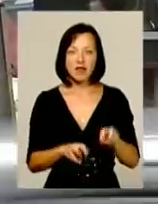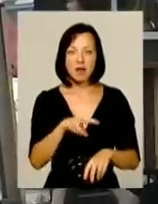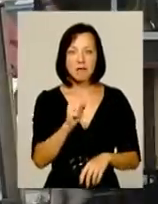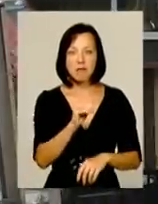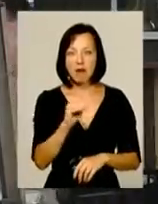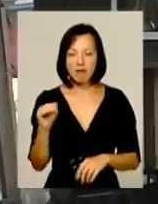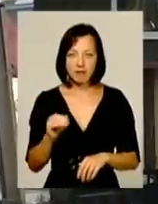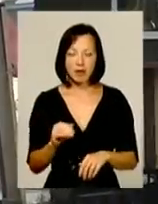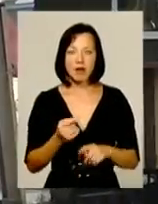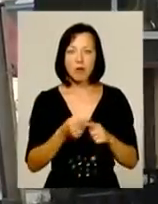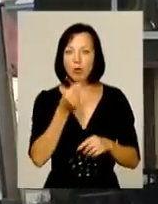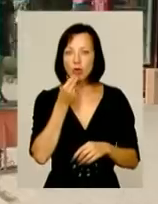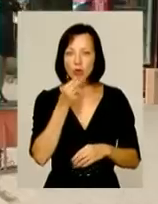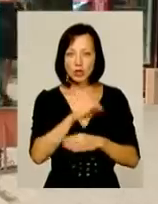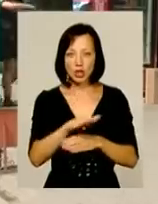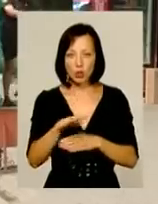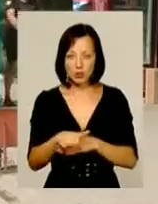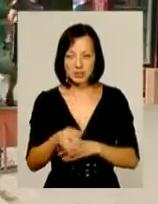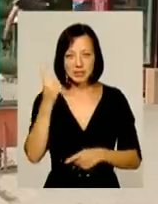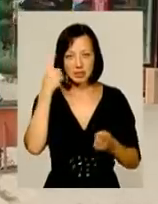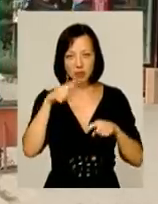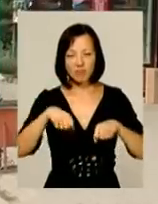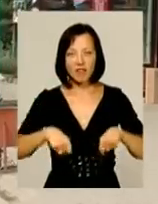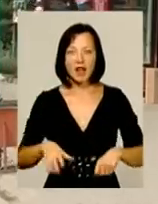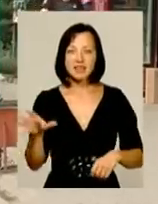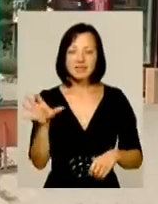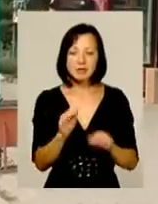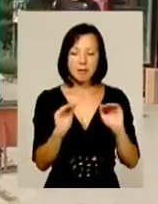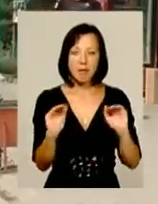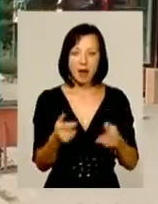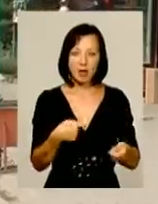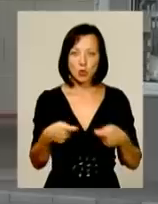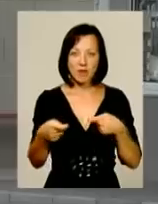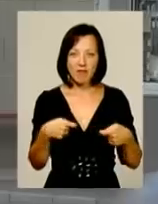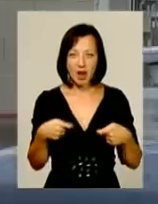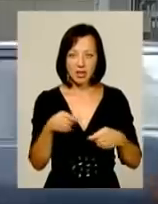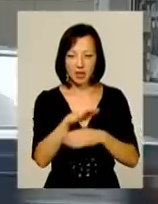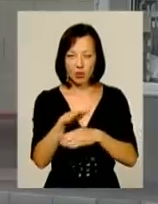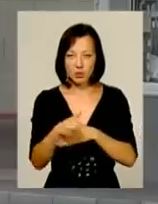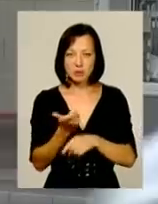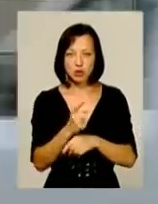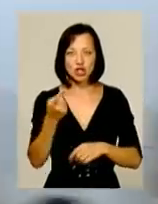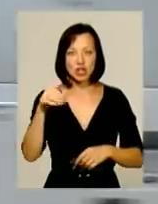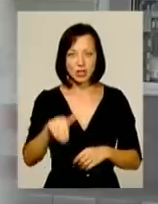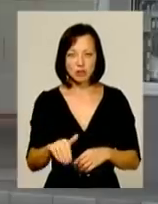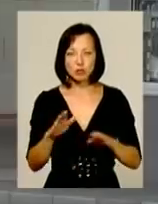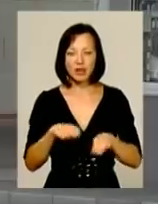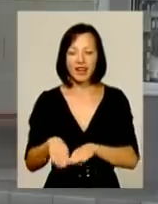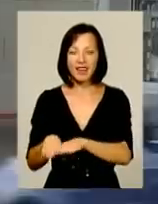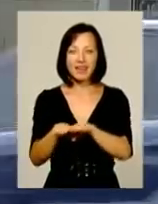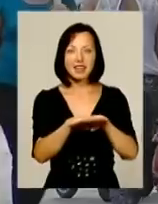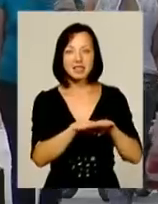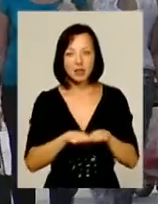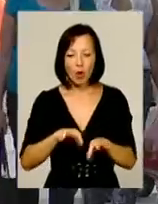паперах називаються продовольчі кіоски. За задумом влади всі малі торгівельні споруди в місті, а їх наразі більше тисячі, будуть єдиного